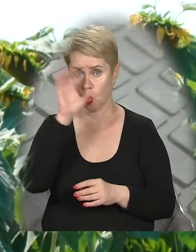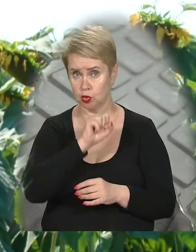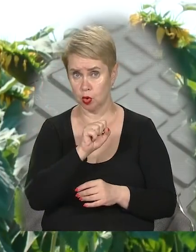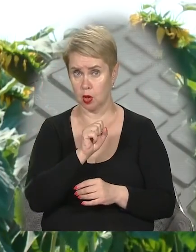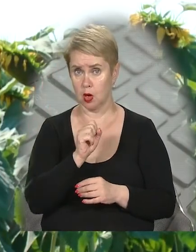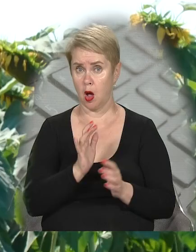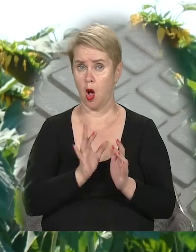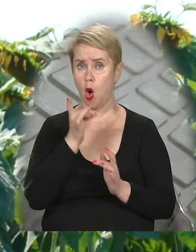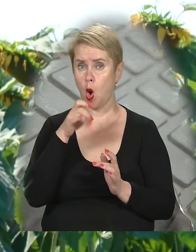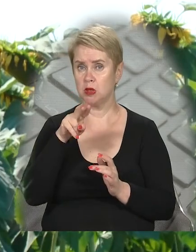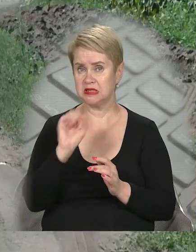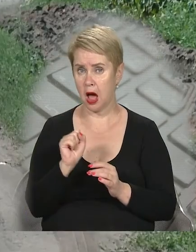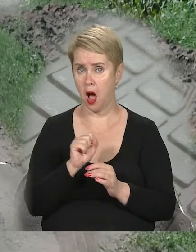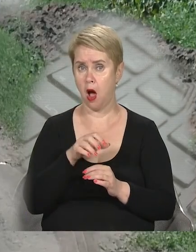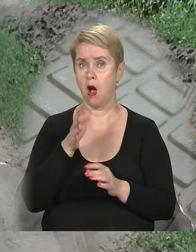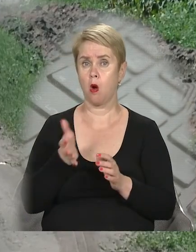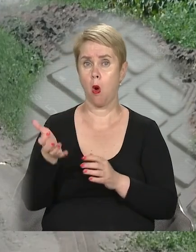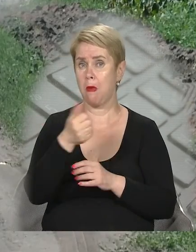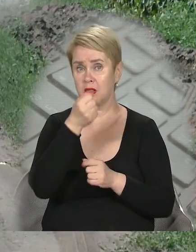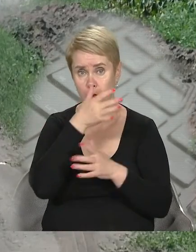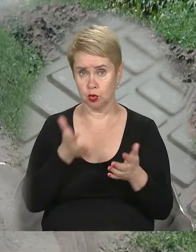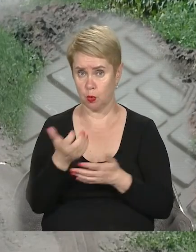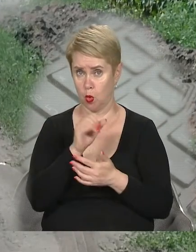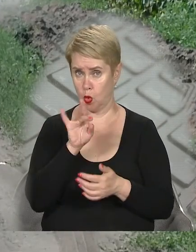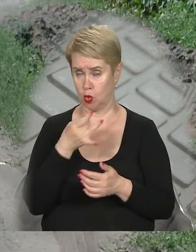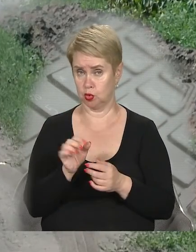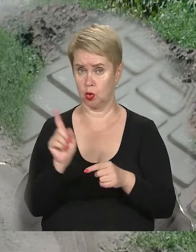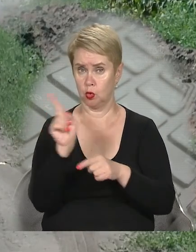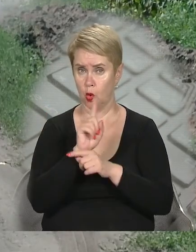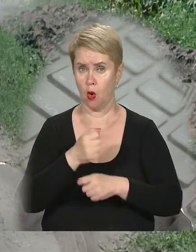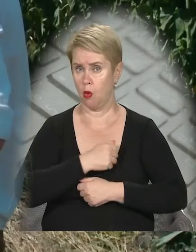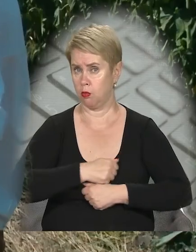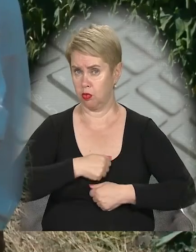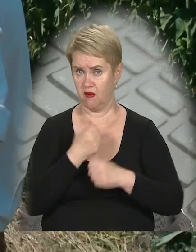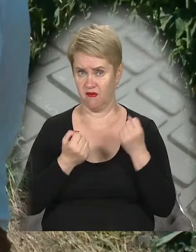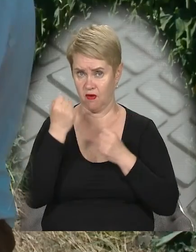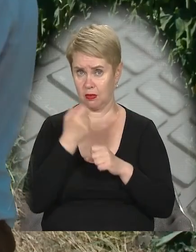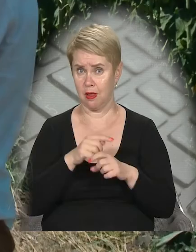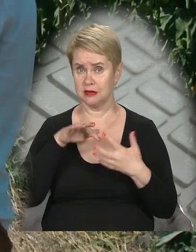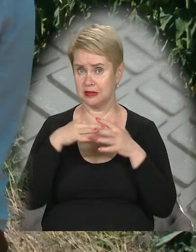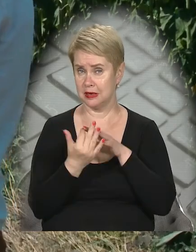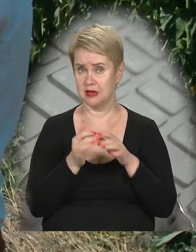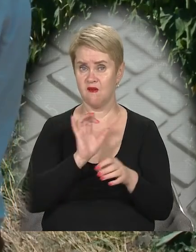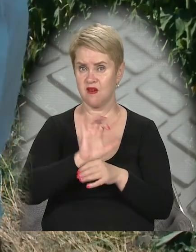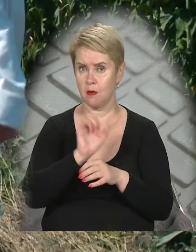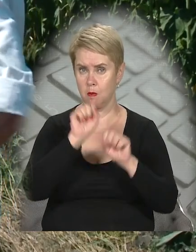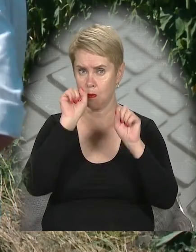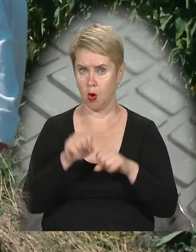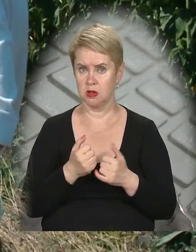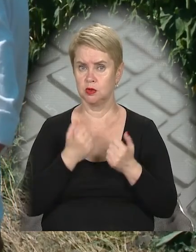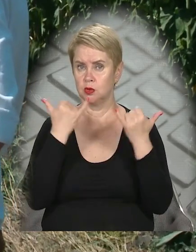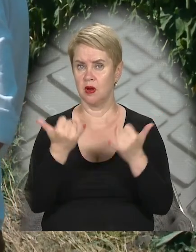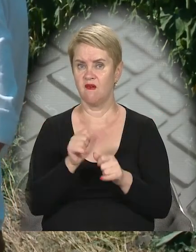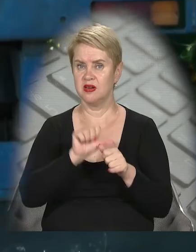роса випадає і комбайн вже не може збирати врожай. Норми обурюють водіїв. Мовляв, для сільгосп виробників могли б і